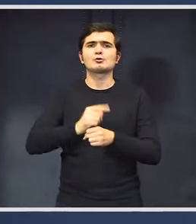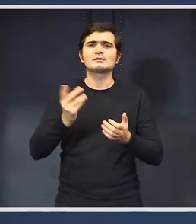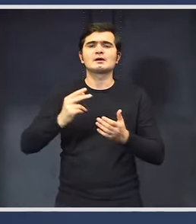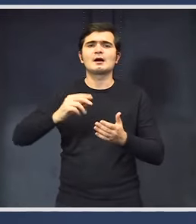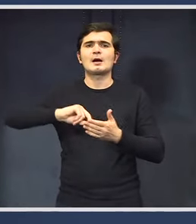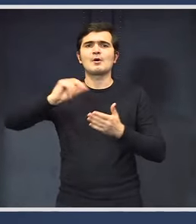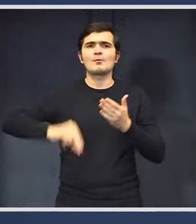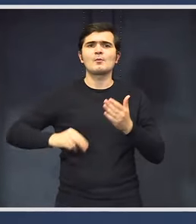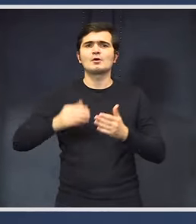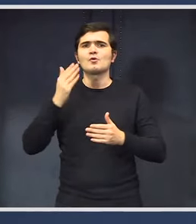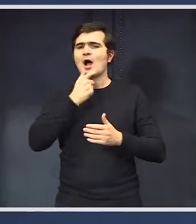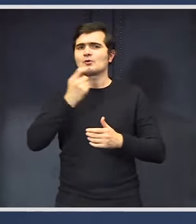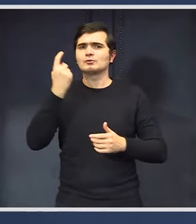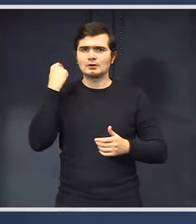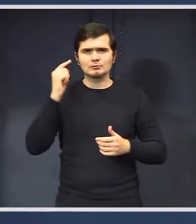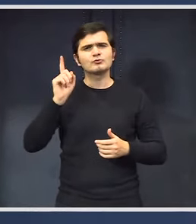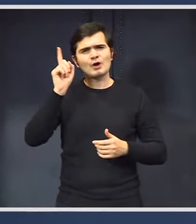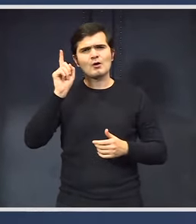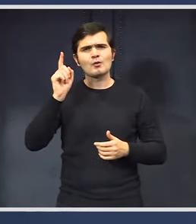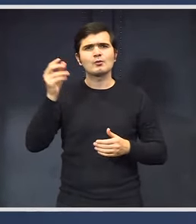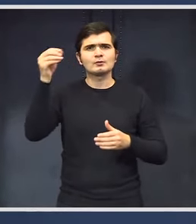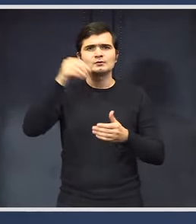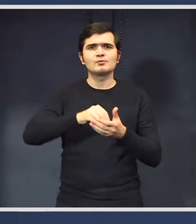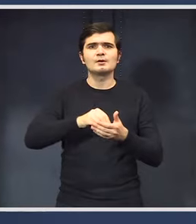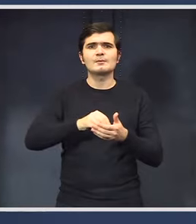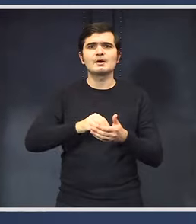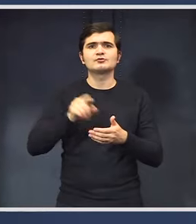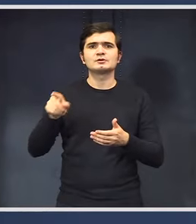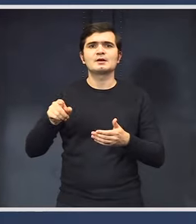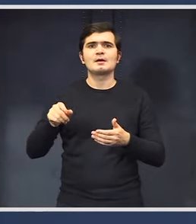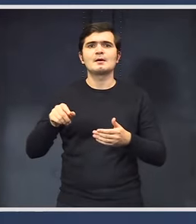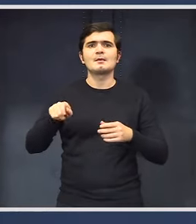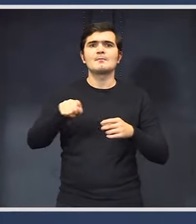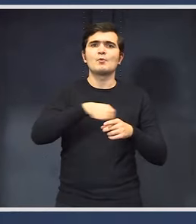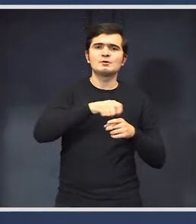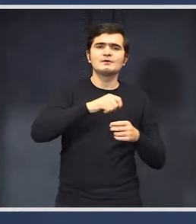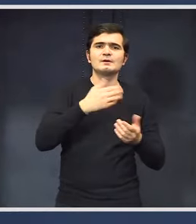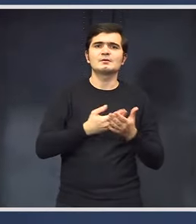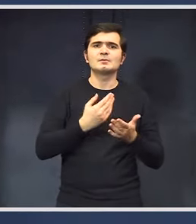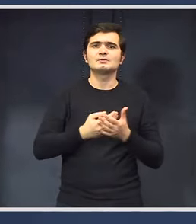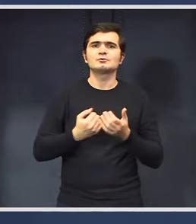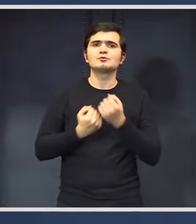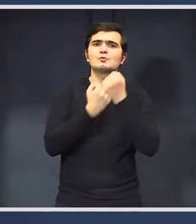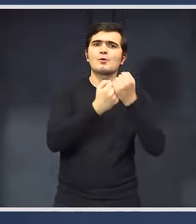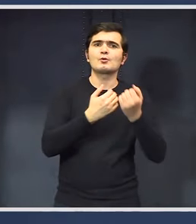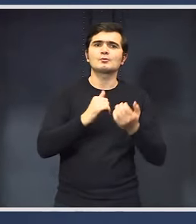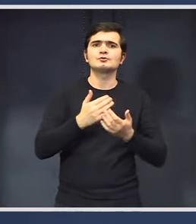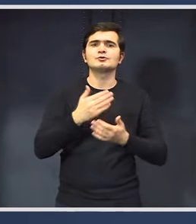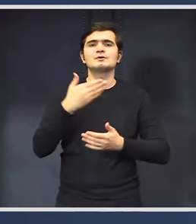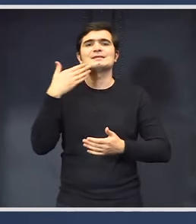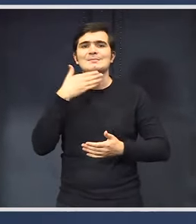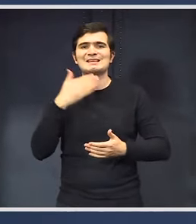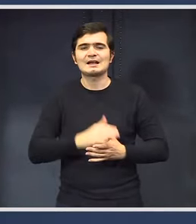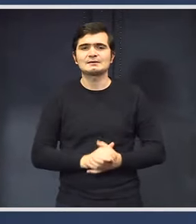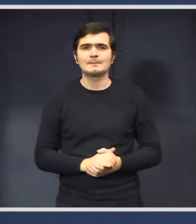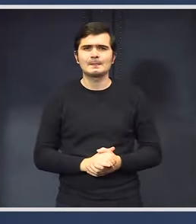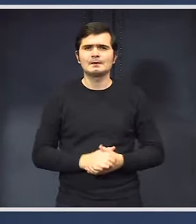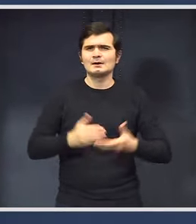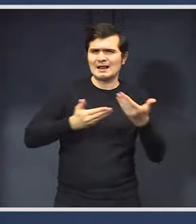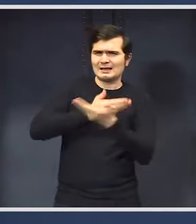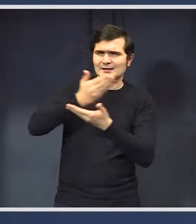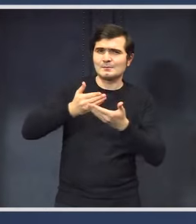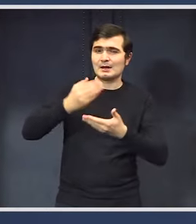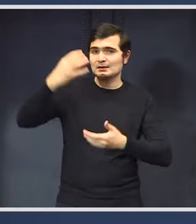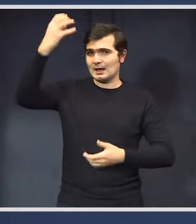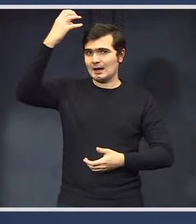sfârșitul al unui trecut și acolo vor fi puse aceste amendamente în ceea prește sporurile și indemnizația de hrană. La dezbaterea